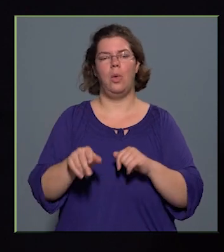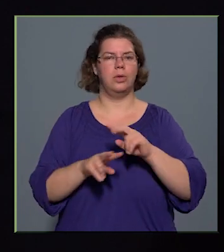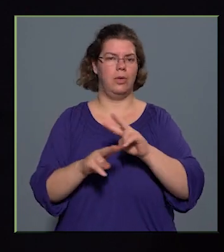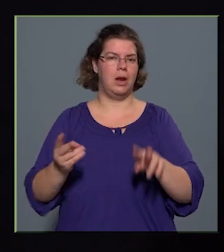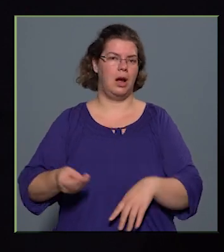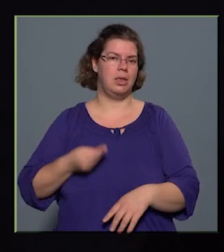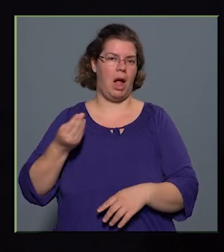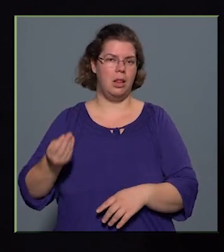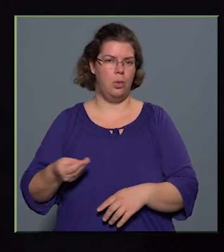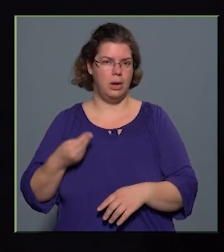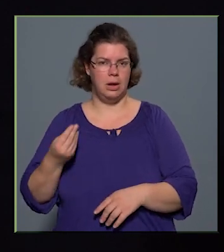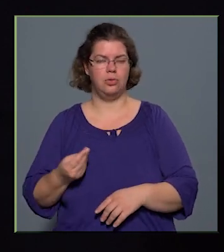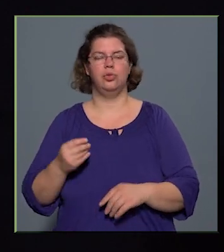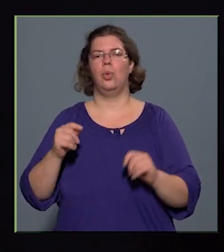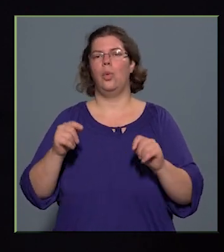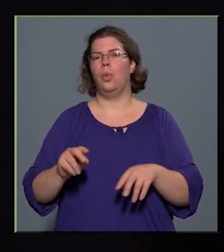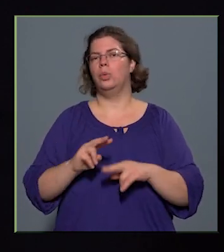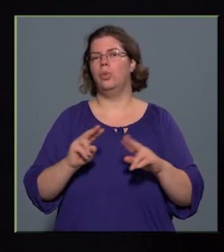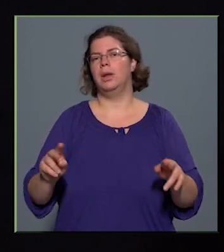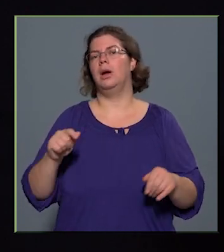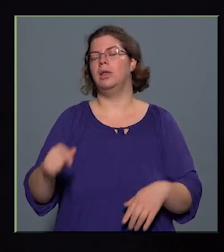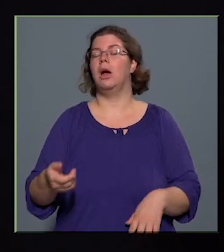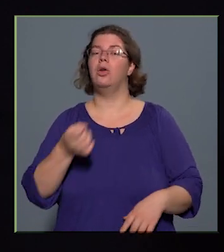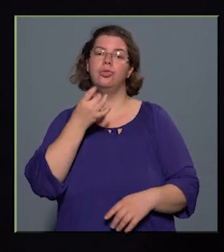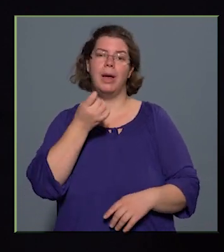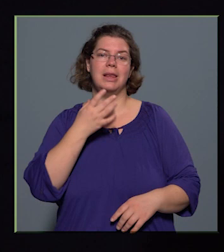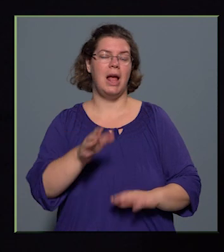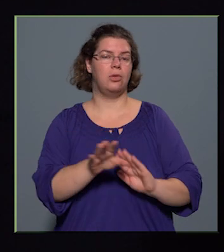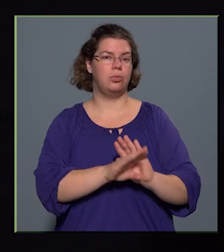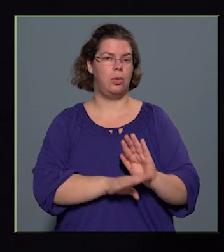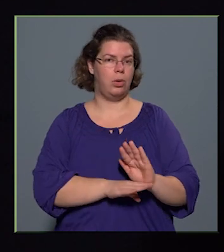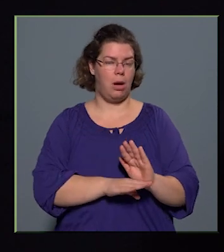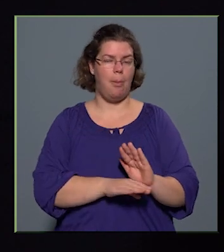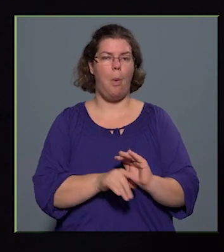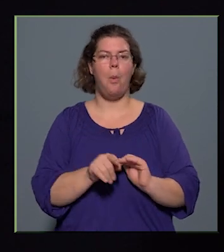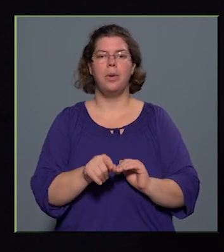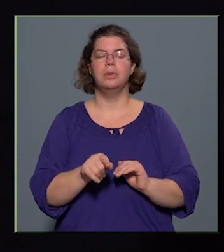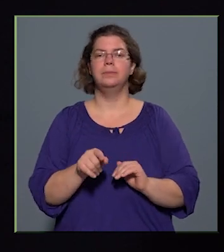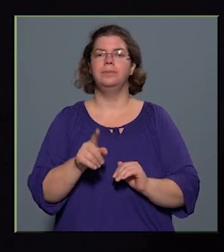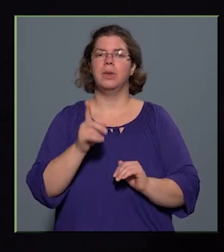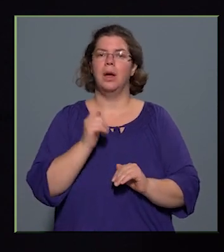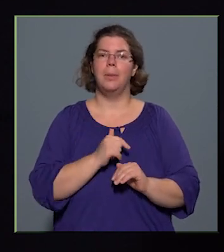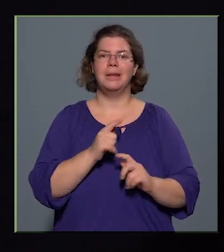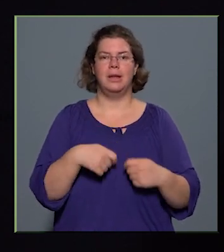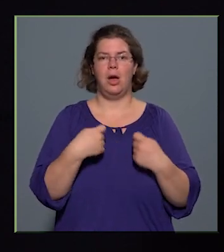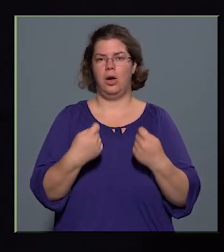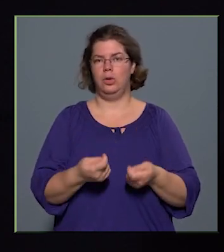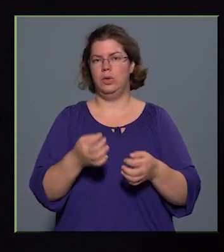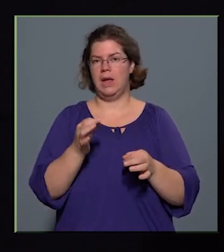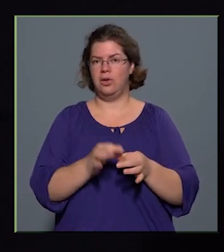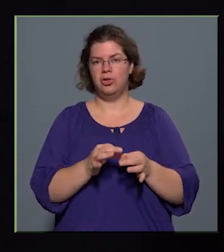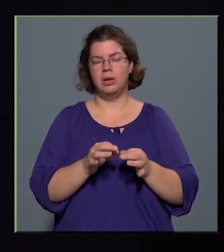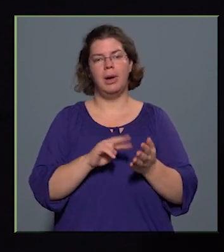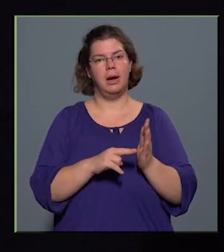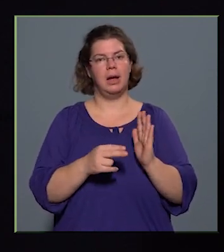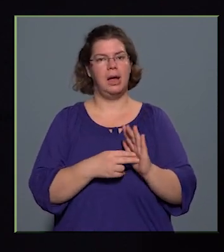előadások, ott vannak azok a speciális programok, amelyeket adott esetben a